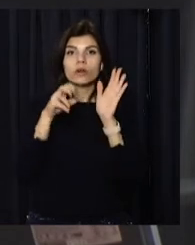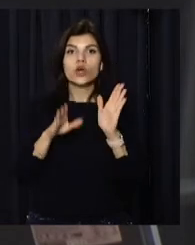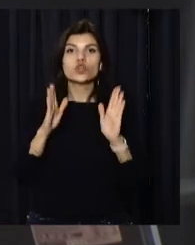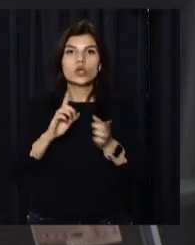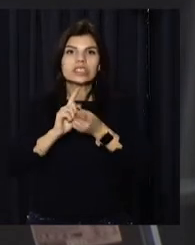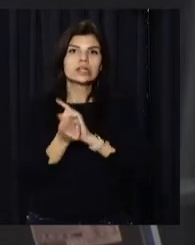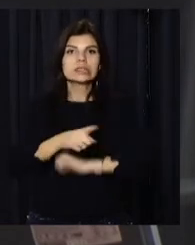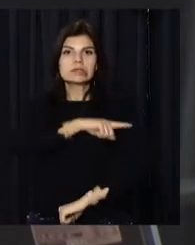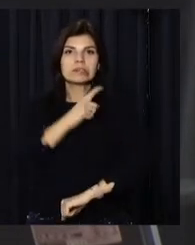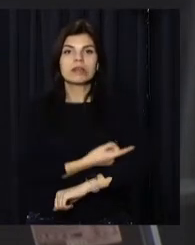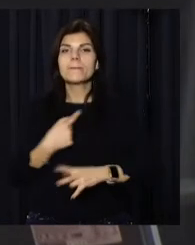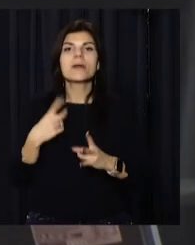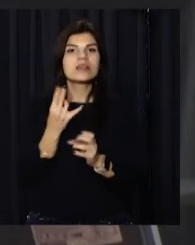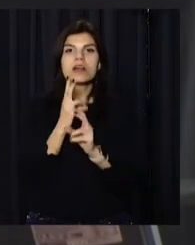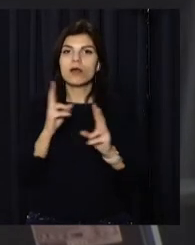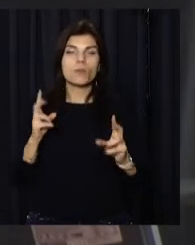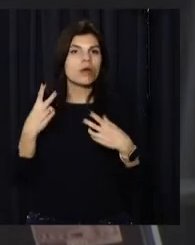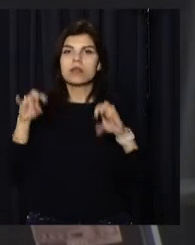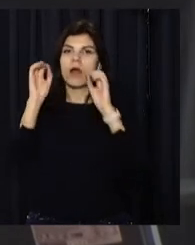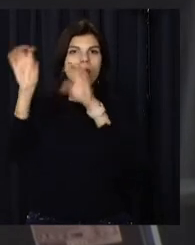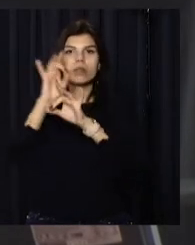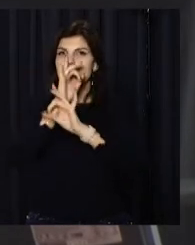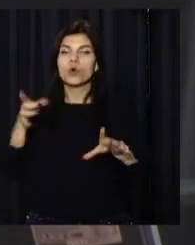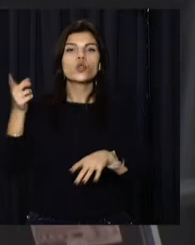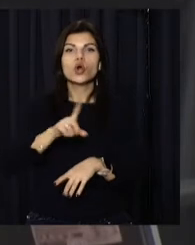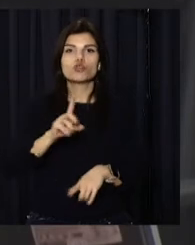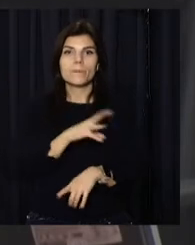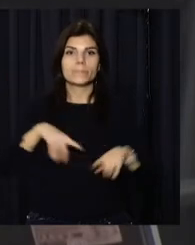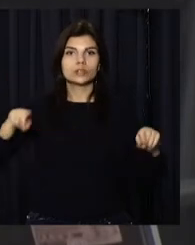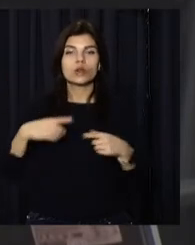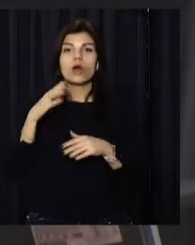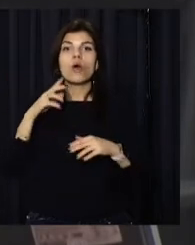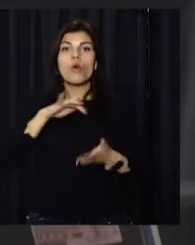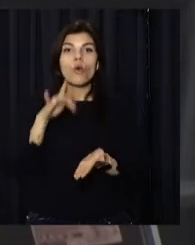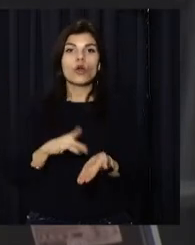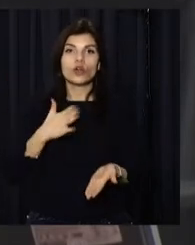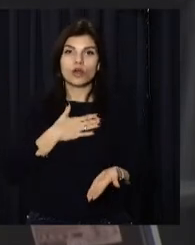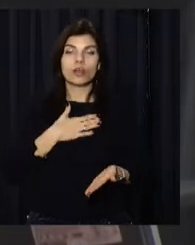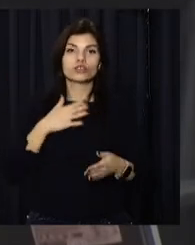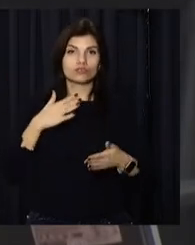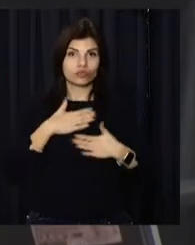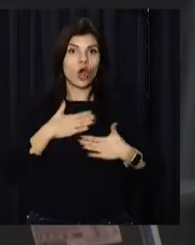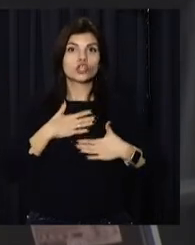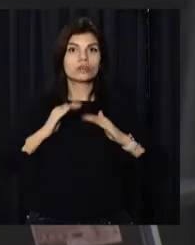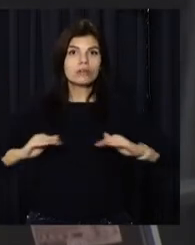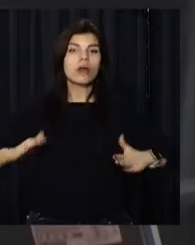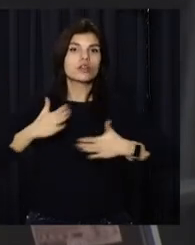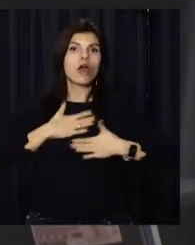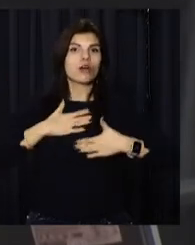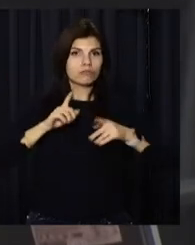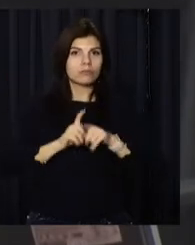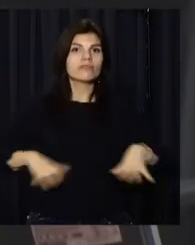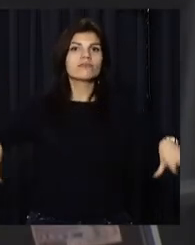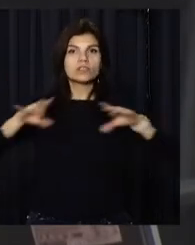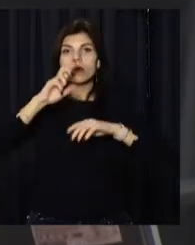сильніє. Ми нікому не віддадим то, що ми зробили. Город наших надіжд, город будущого наших дітей, город, який, як